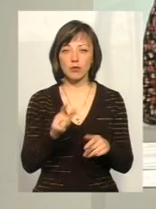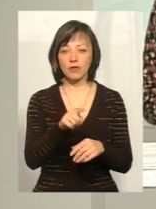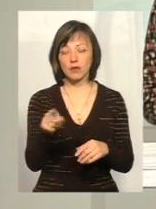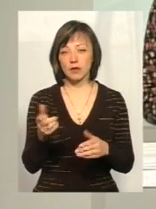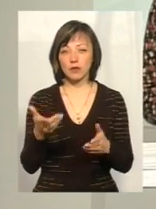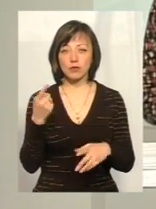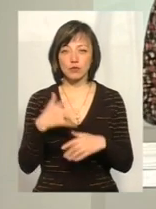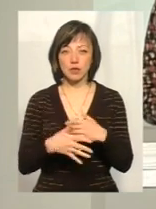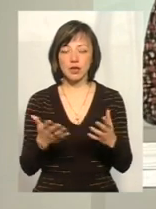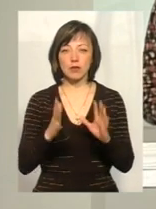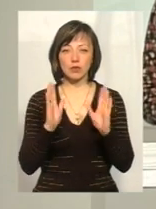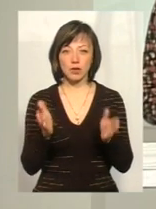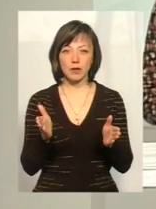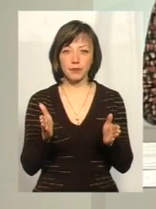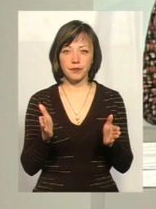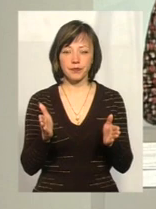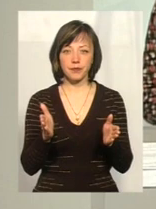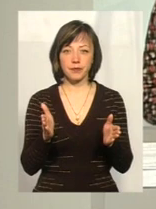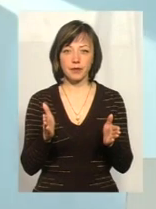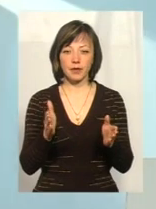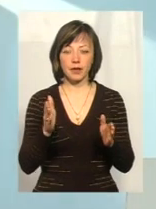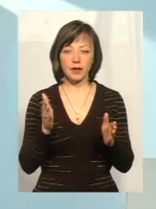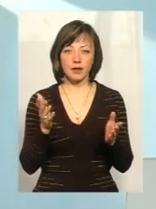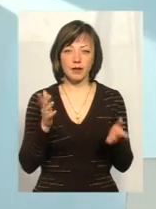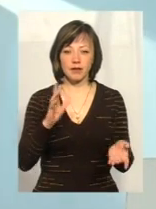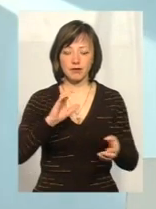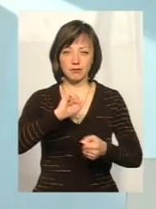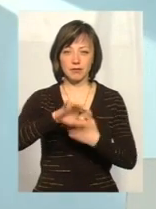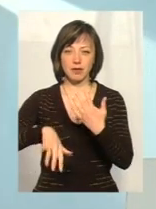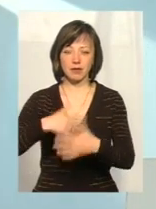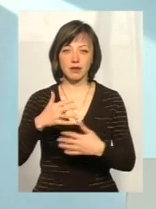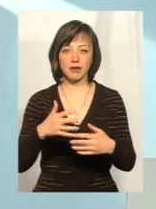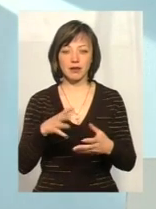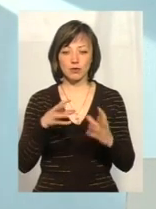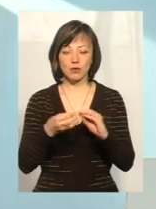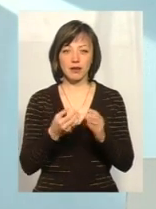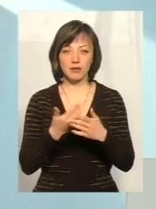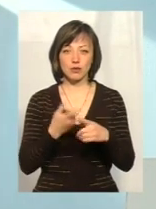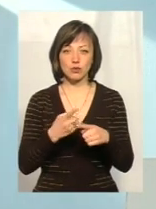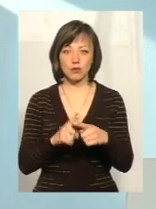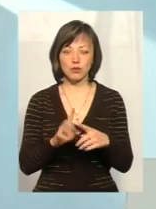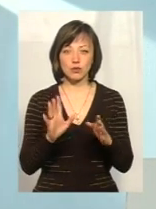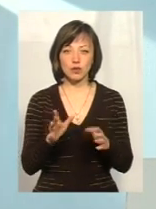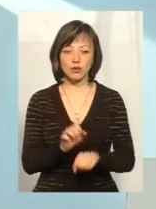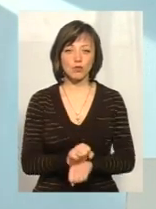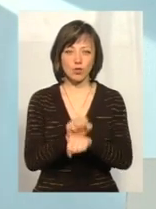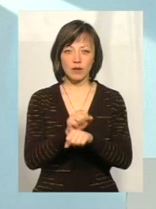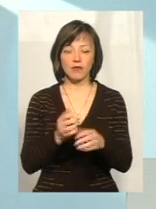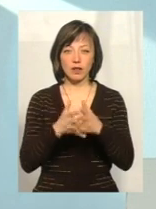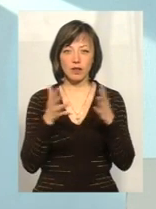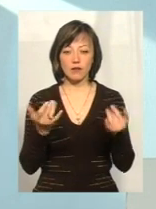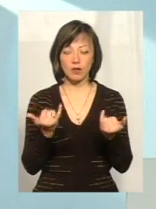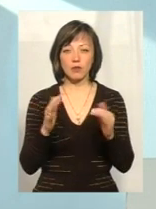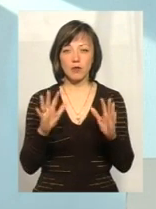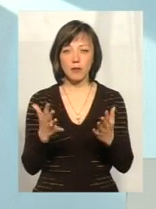розуміють, який буде аліверди, так можна сказати, який буде ефект від цього, тому що буде супротив великий. Але в даному